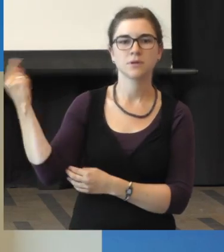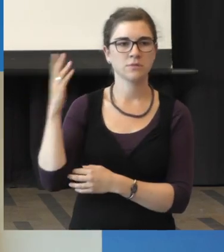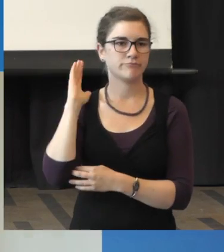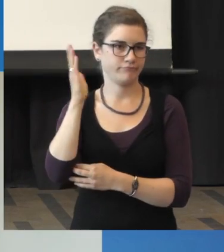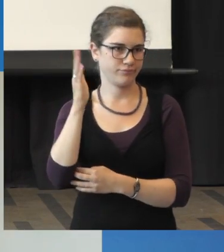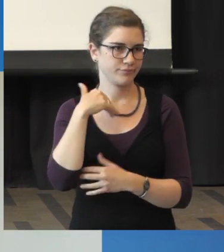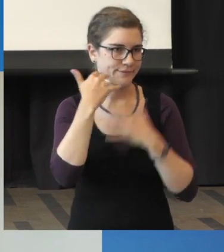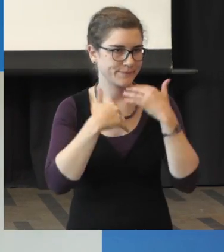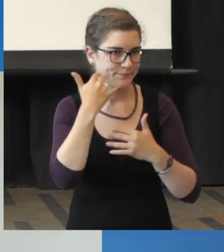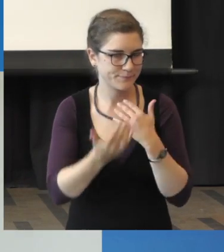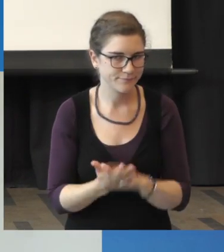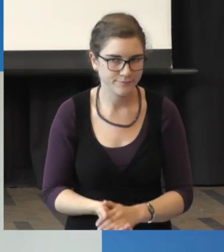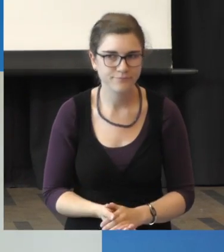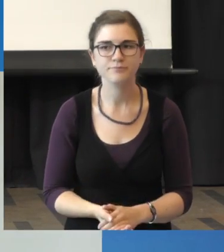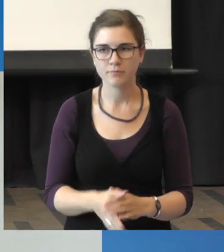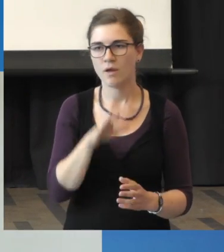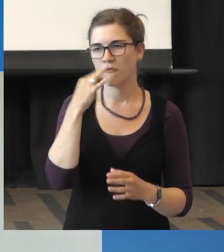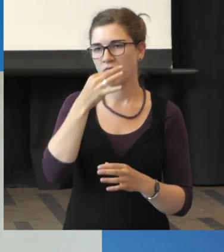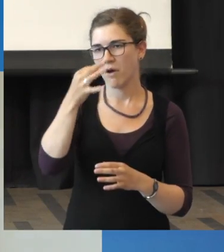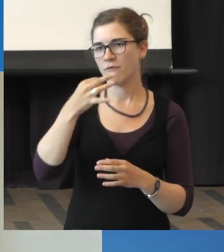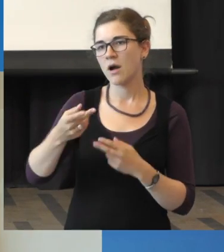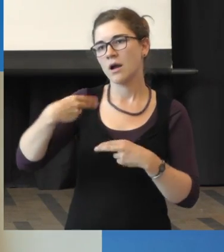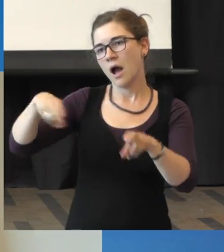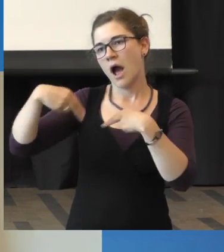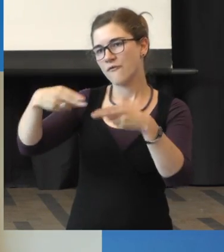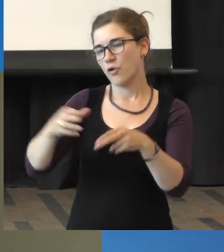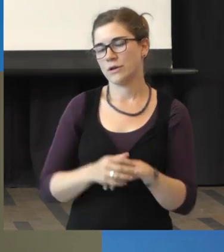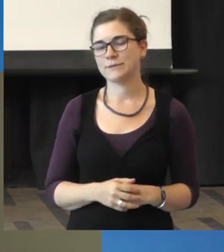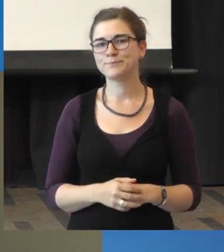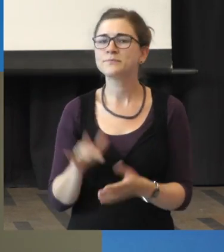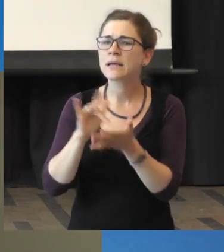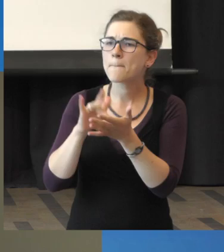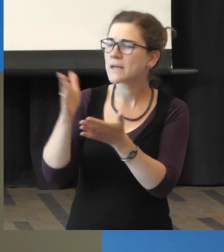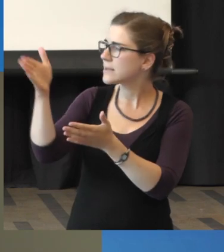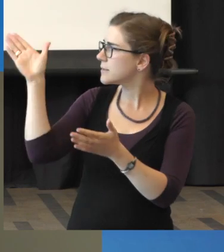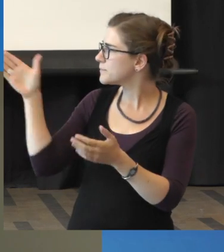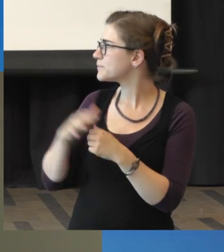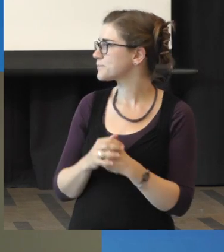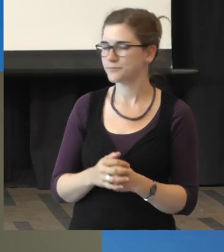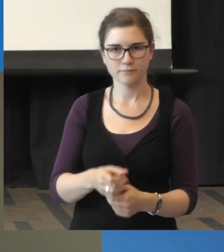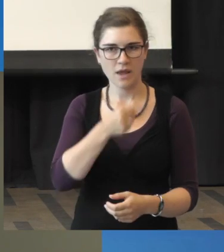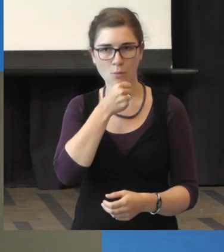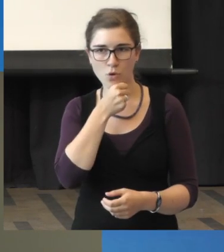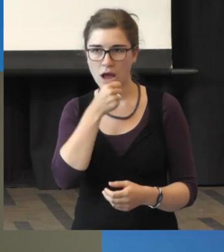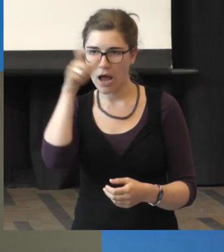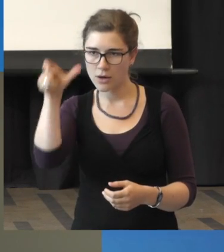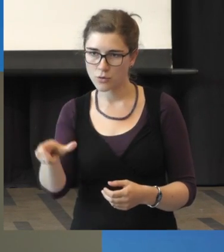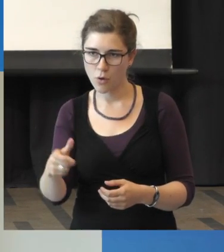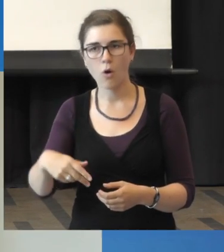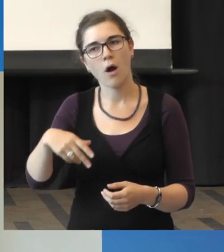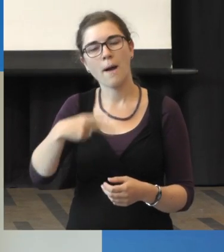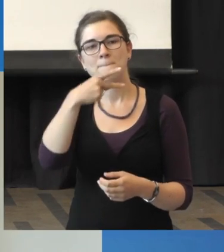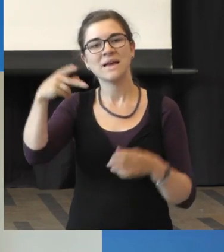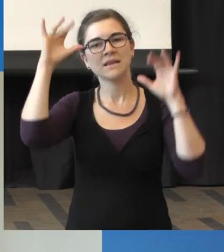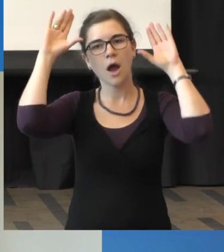viele Fragen auch beantworten. Ganz in der Mitte ist unser Moderator Peter